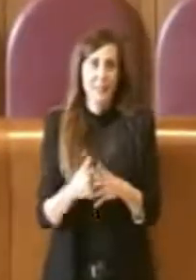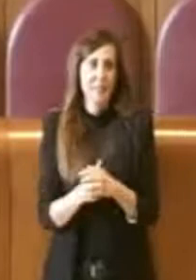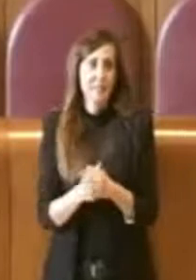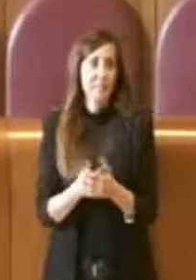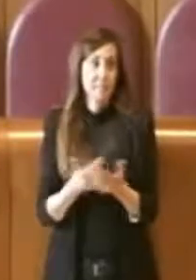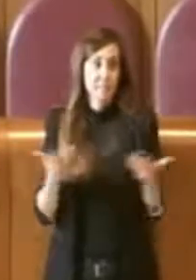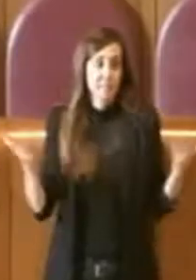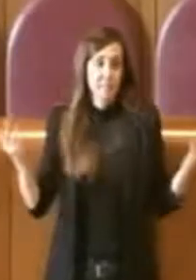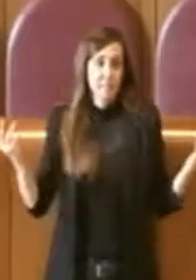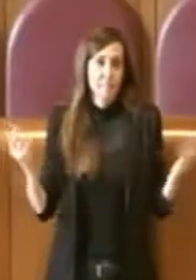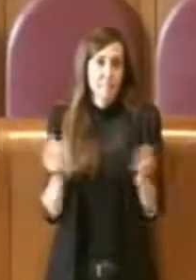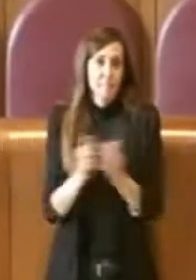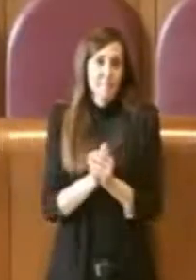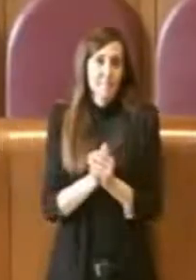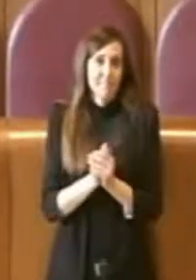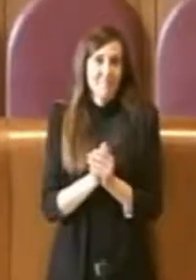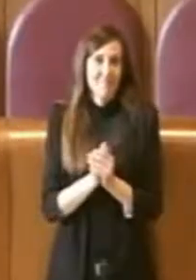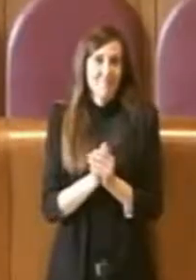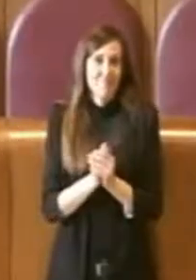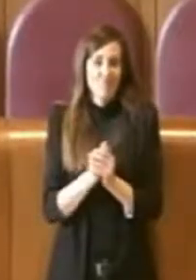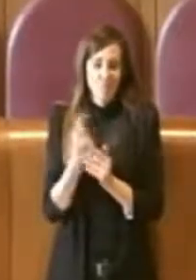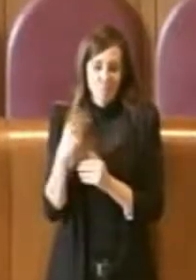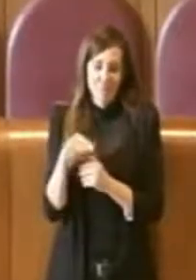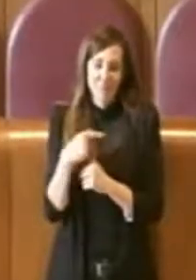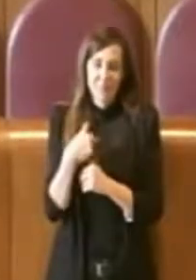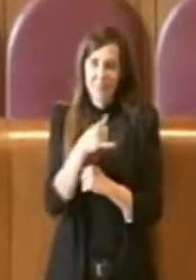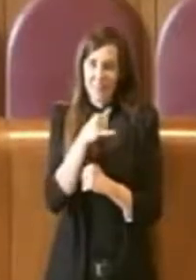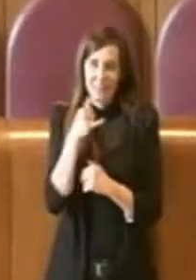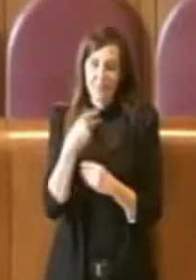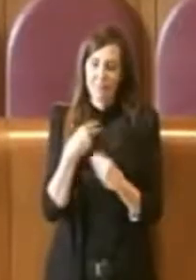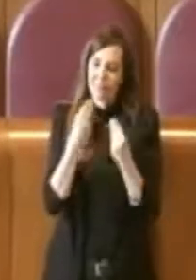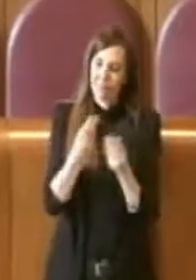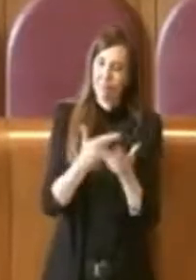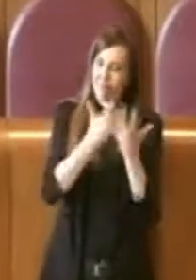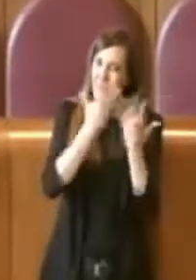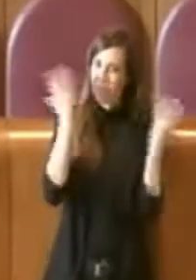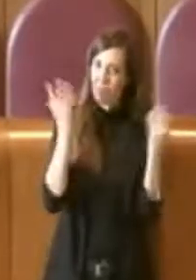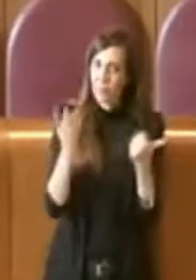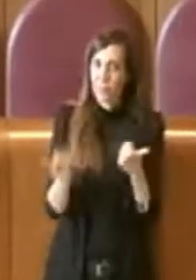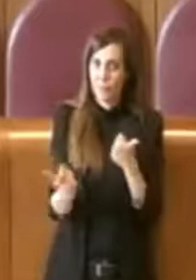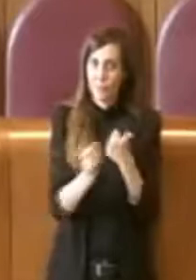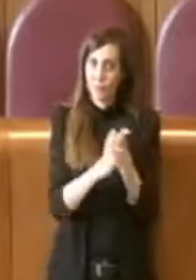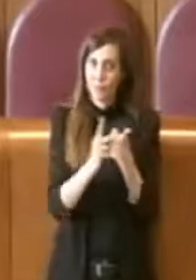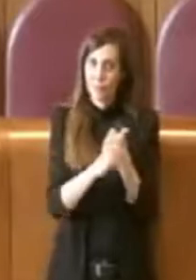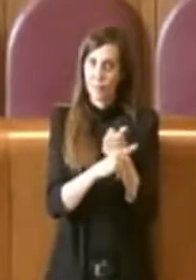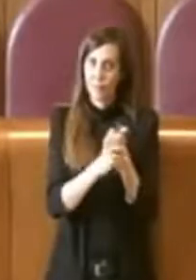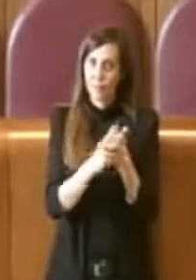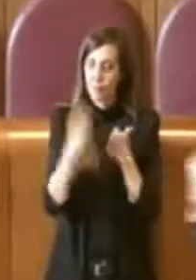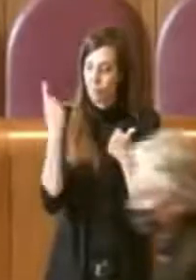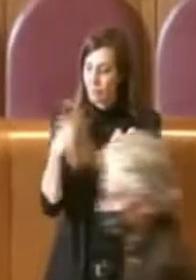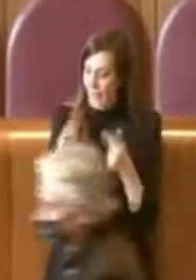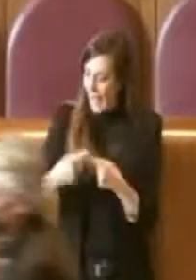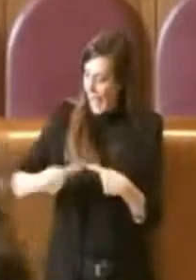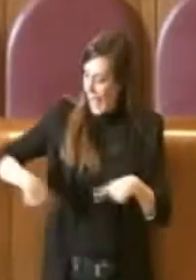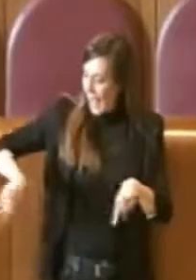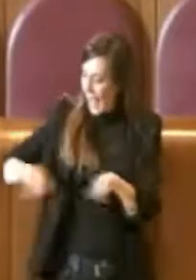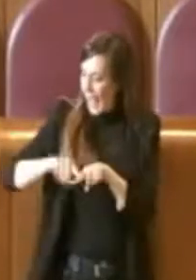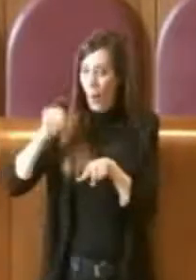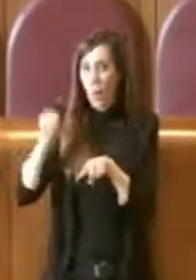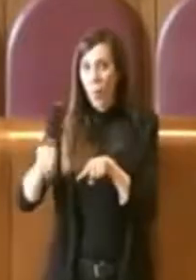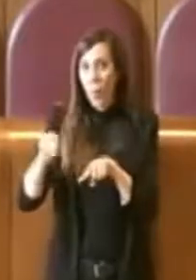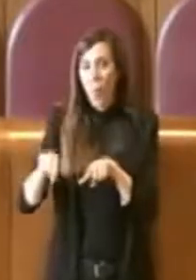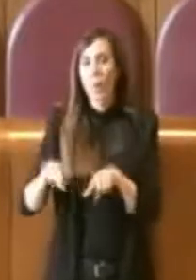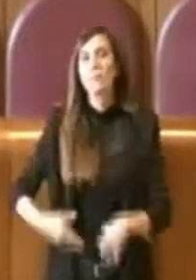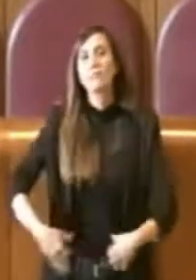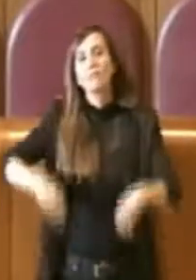Qui bisogna fare un po' di chiarimenti. Uno è che è quest'Aula che deciderà il futuro del